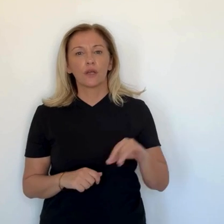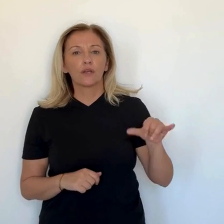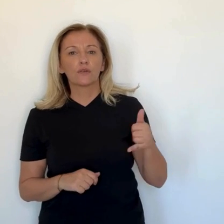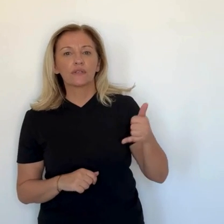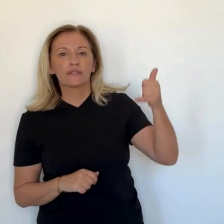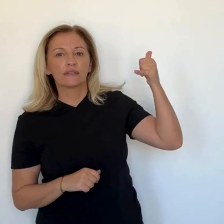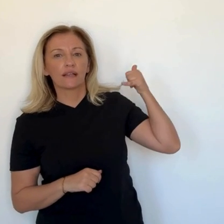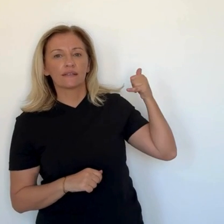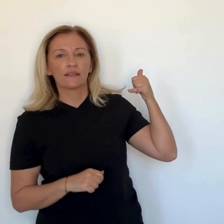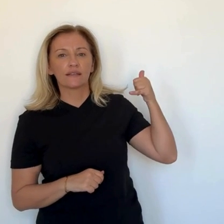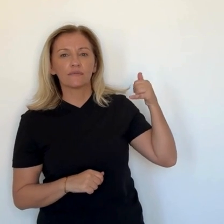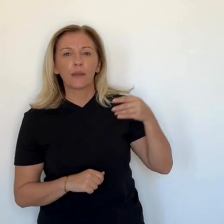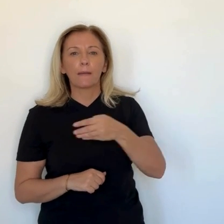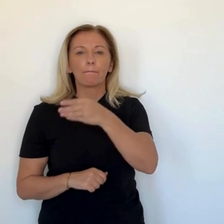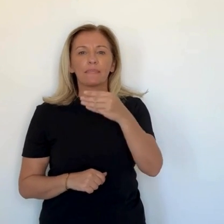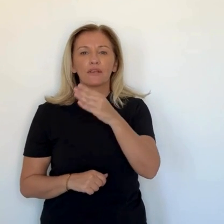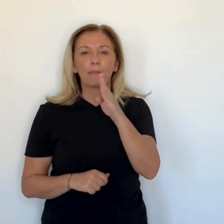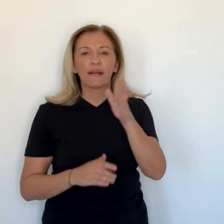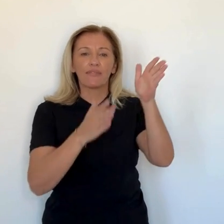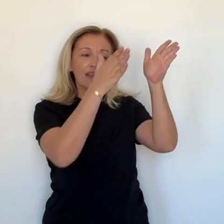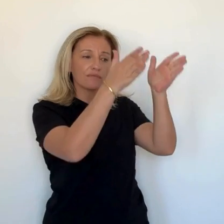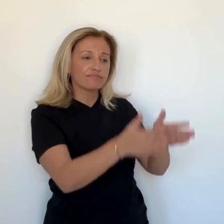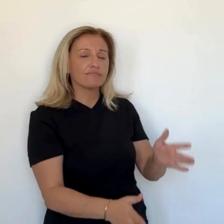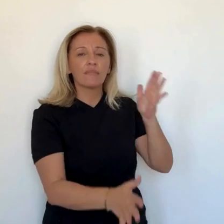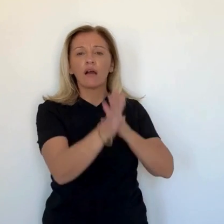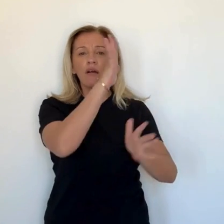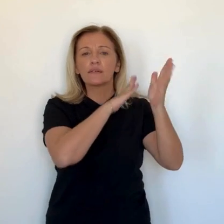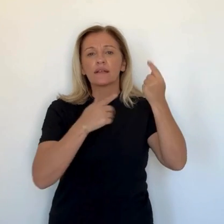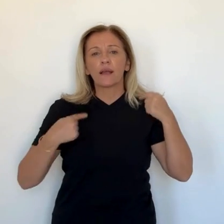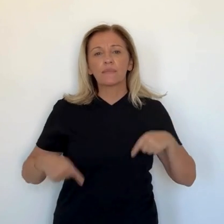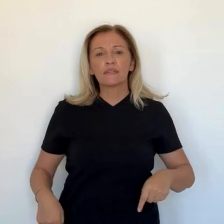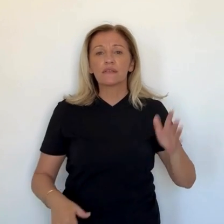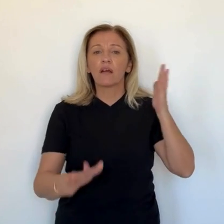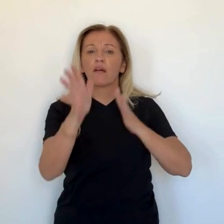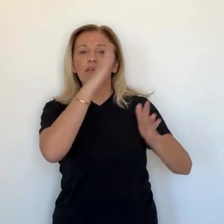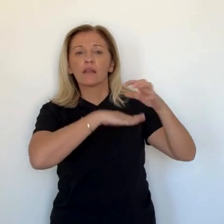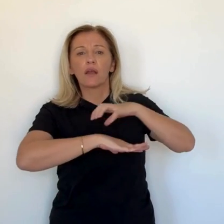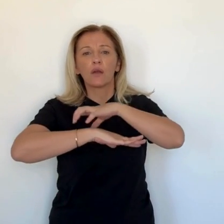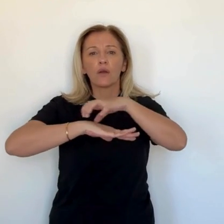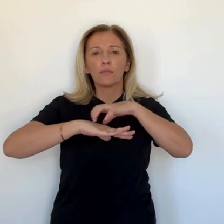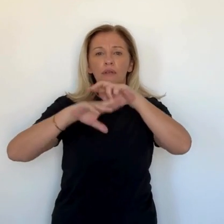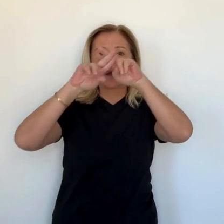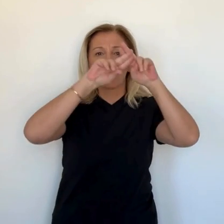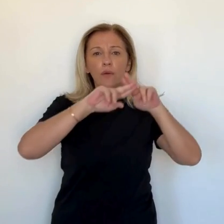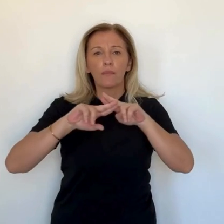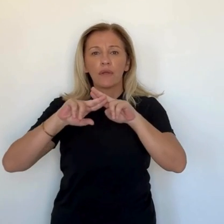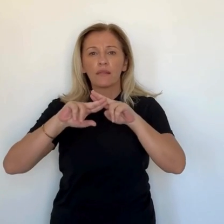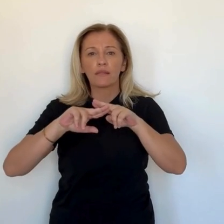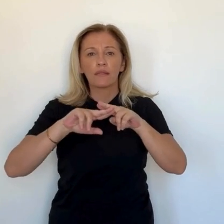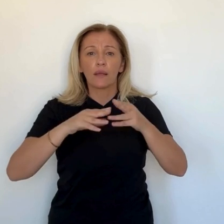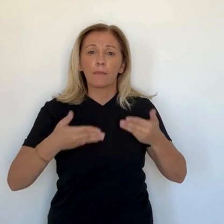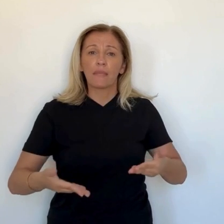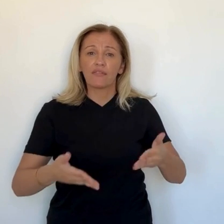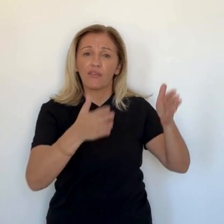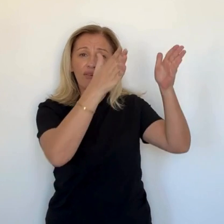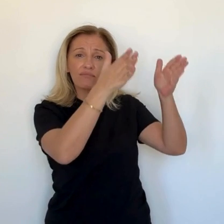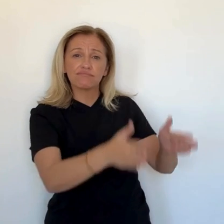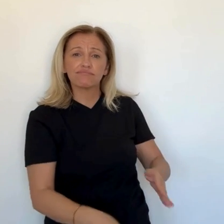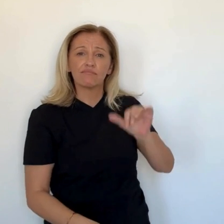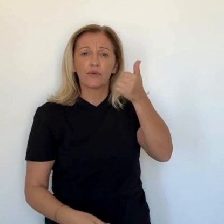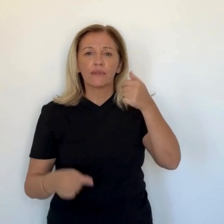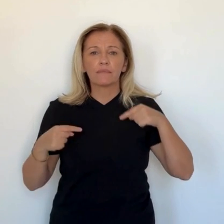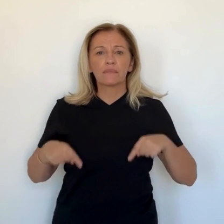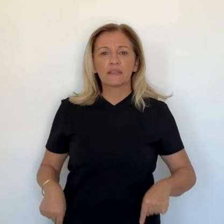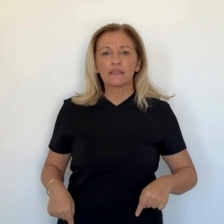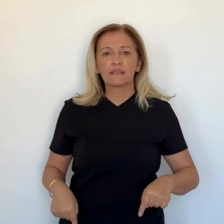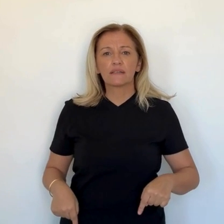Après la nomination jeudi dernier de l'ex-ministre LR et commissaire européen Michel Barnier à Matignon, vient le temps de la constitution